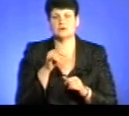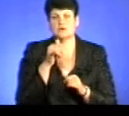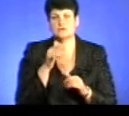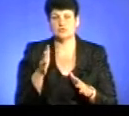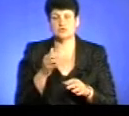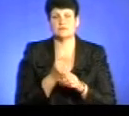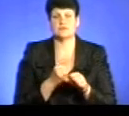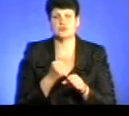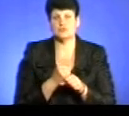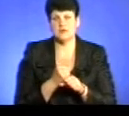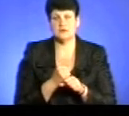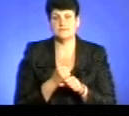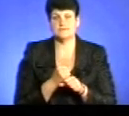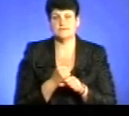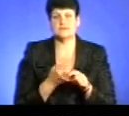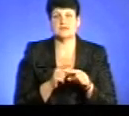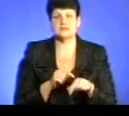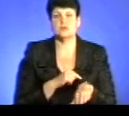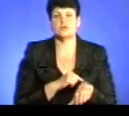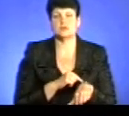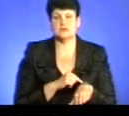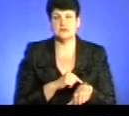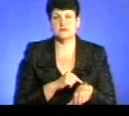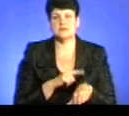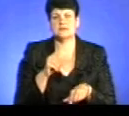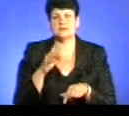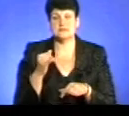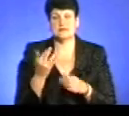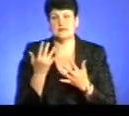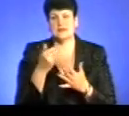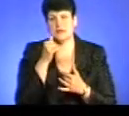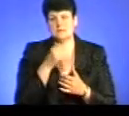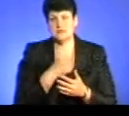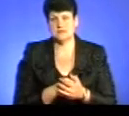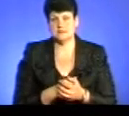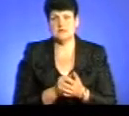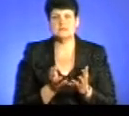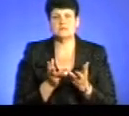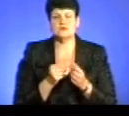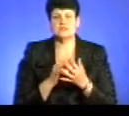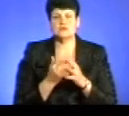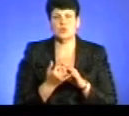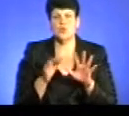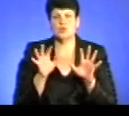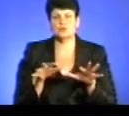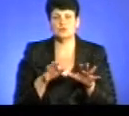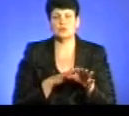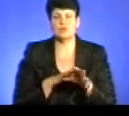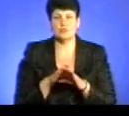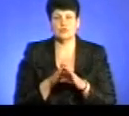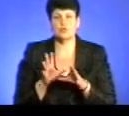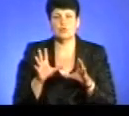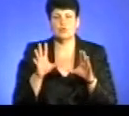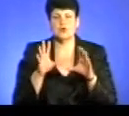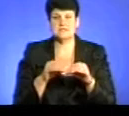відпрацювати ці години за декілька місяців. За підрахунками сільського голови, аби повністю погасити